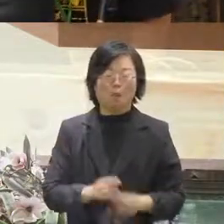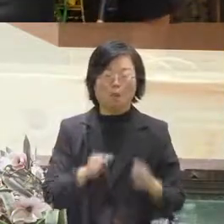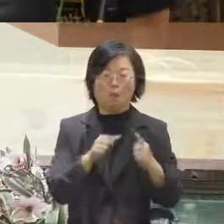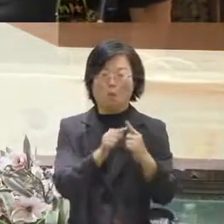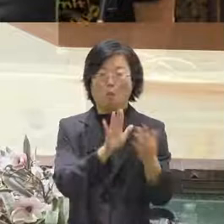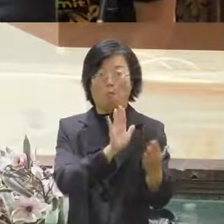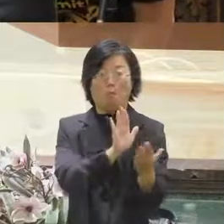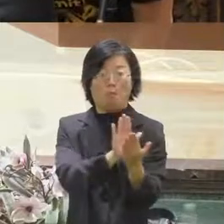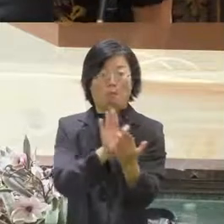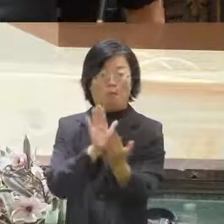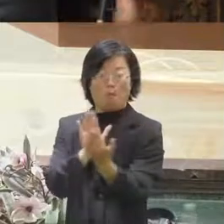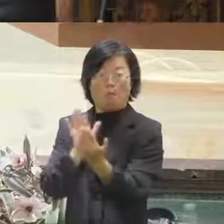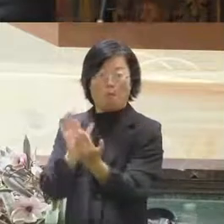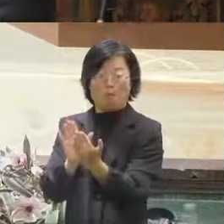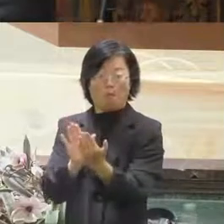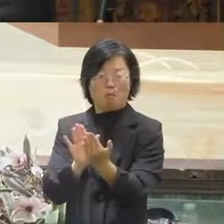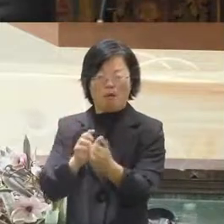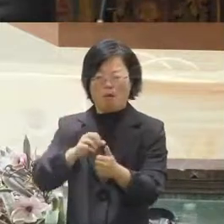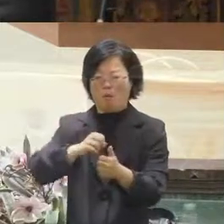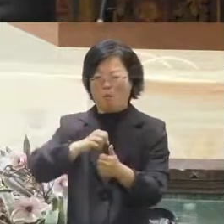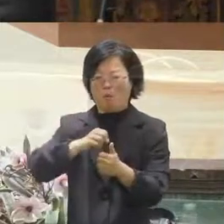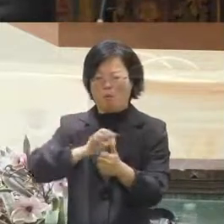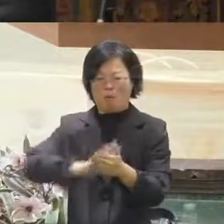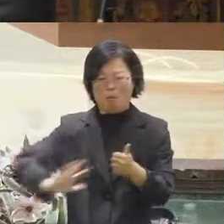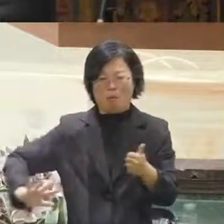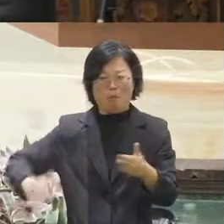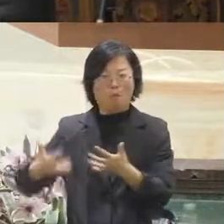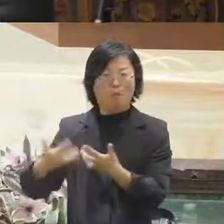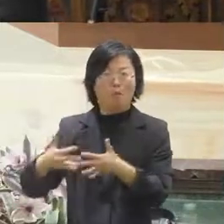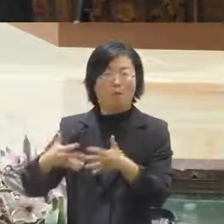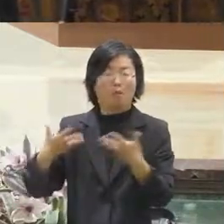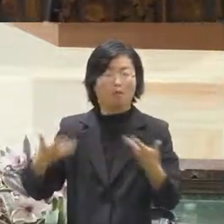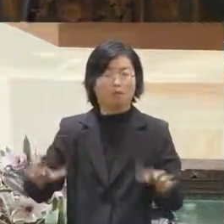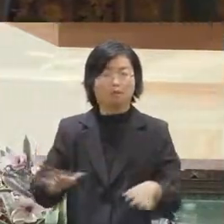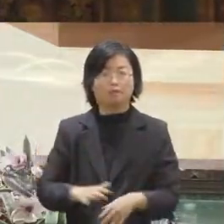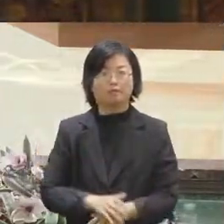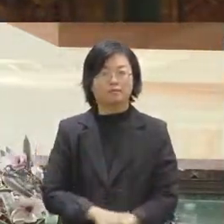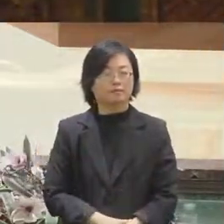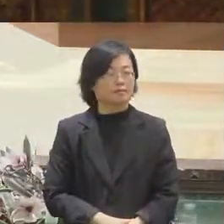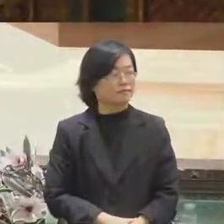人的時候它其實會衍生很多的問題那我們接下來看那個slider這邊